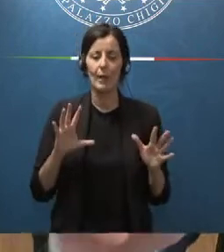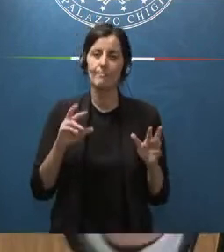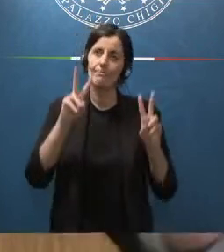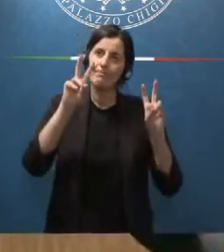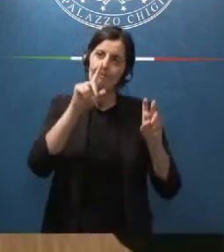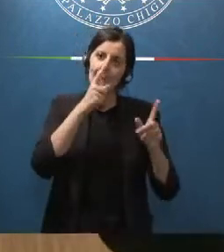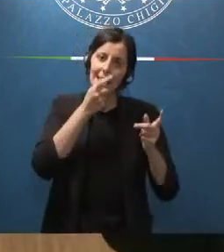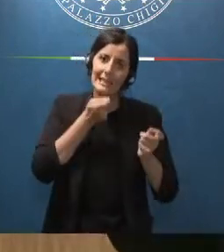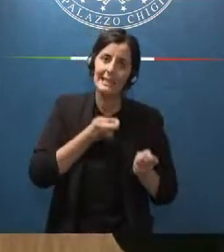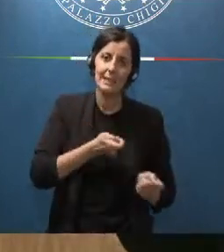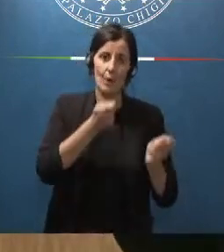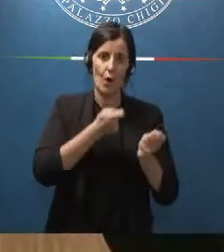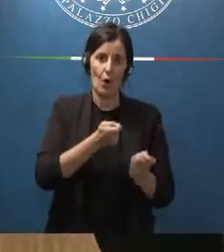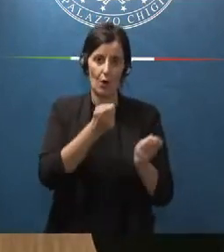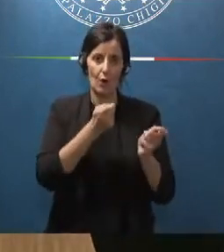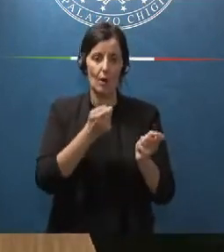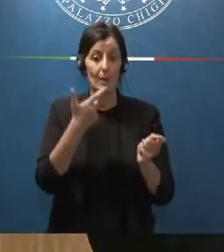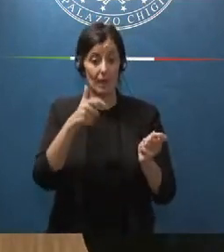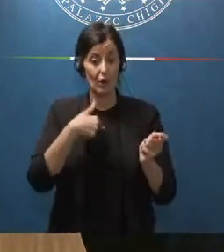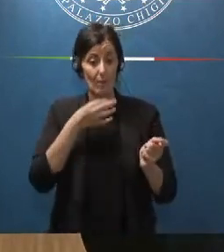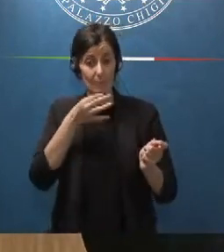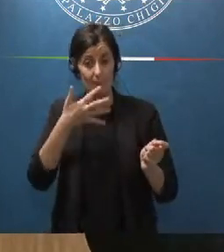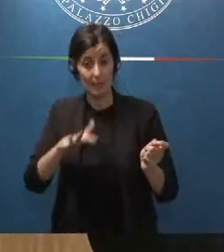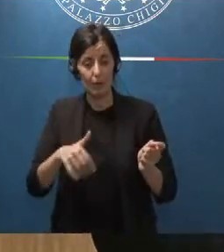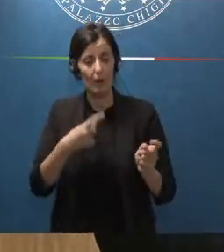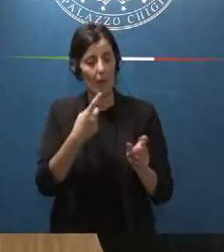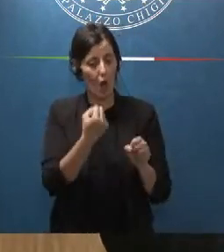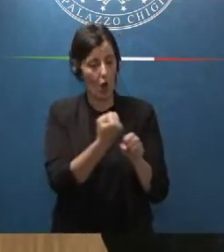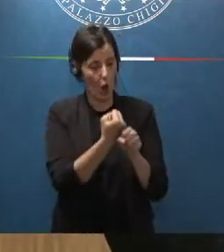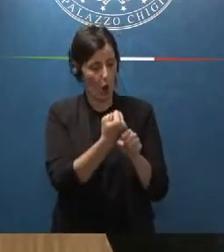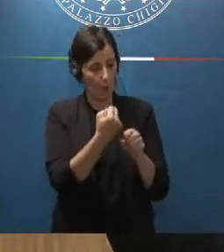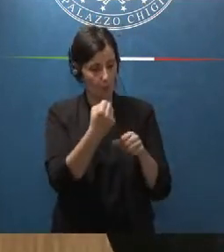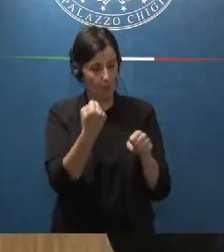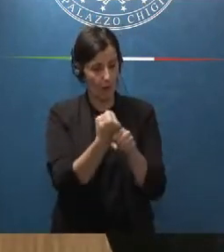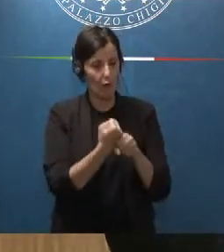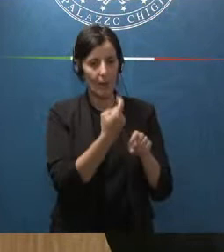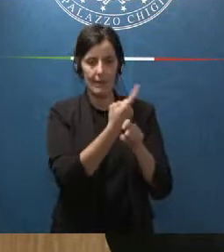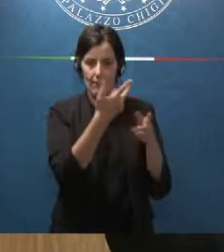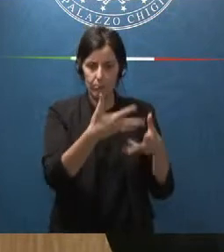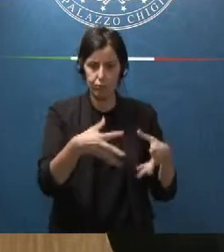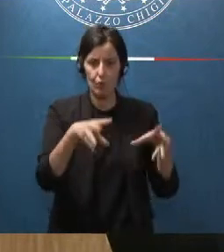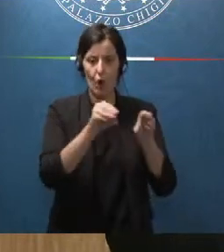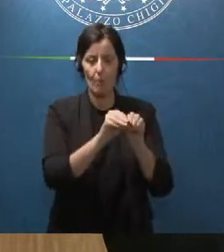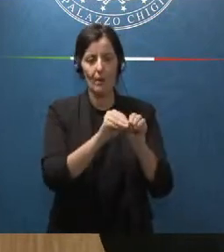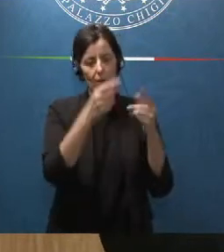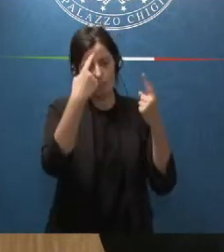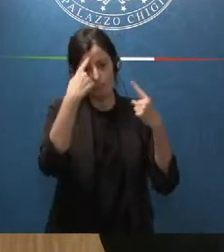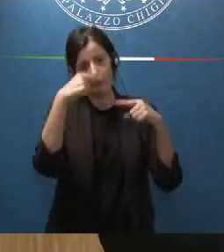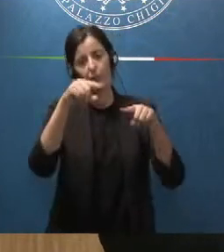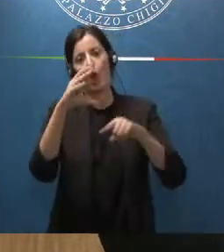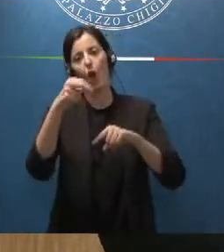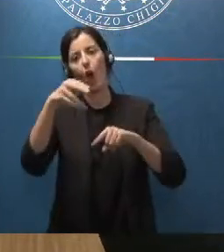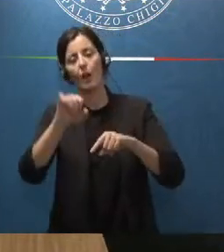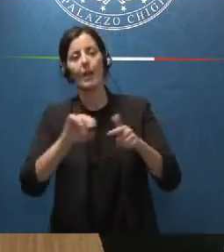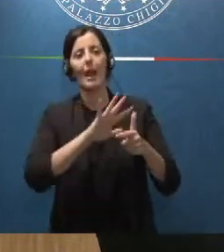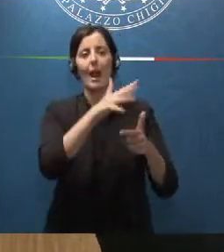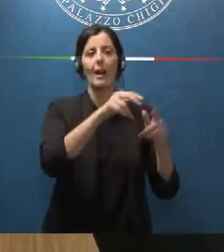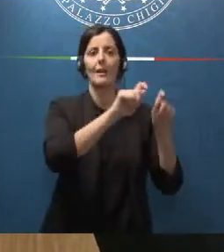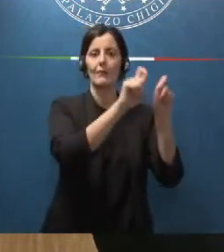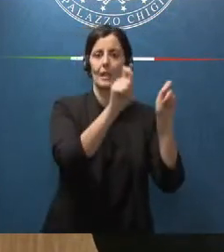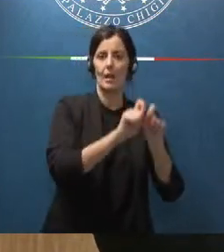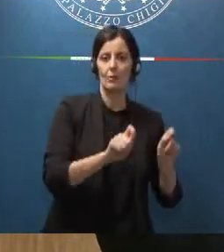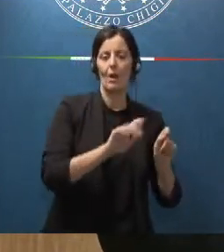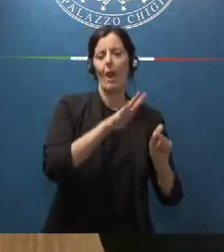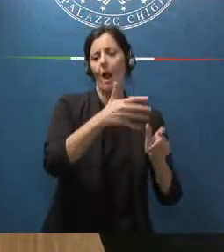perché come ho spiegato c'è bisogno che l'opera venga completata nell'ambito dell'autonomia dal CONI e dalle federazioni e dalle discipline